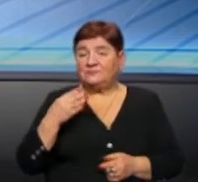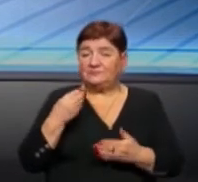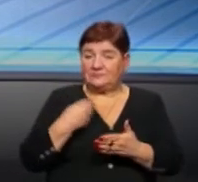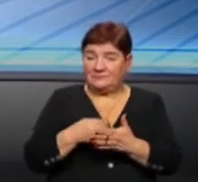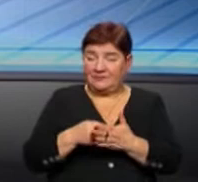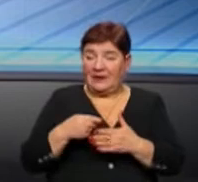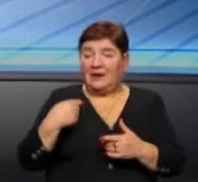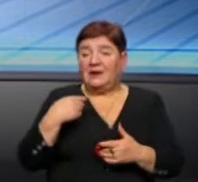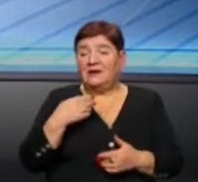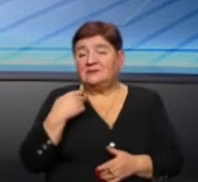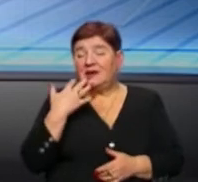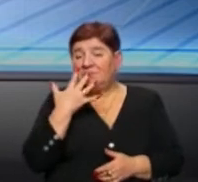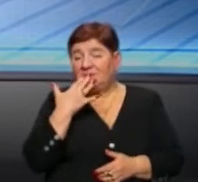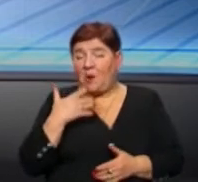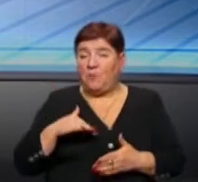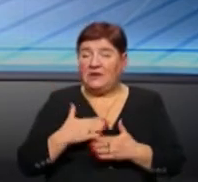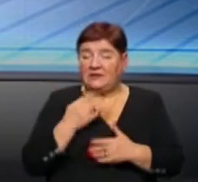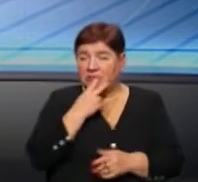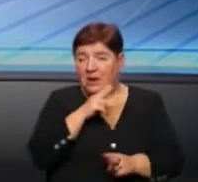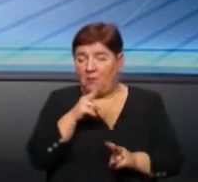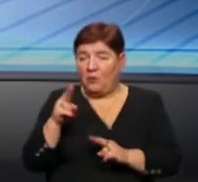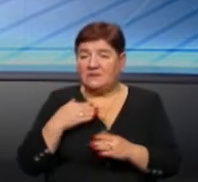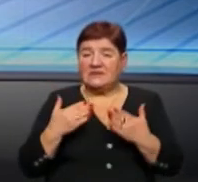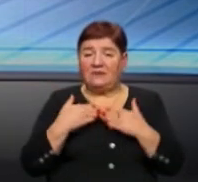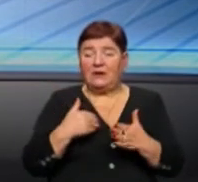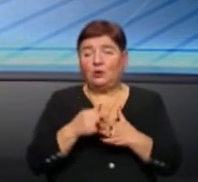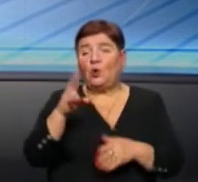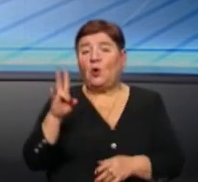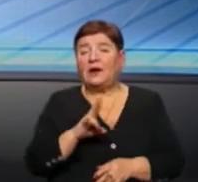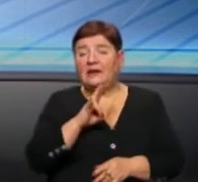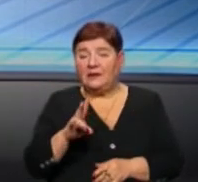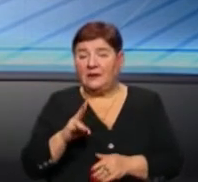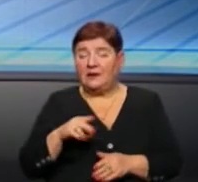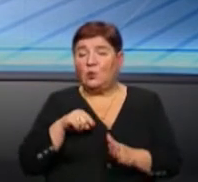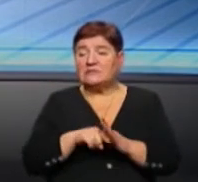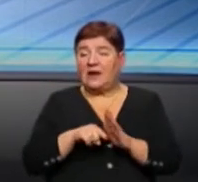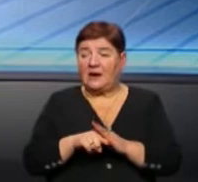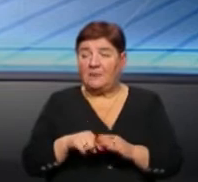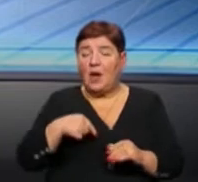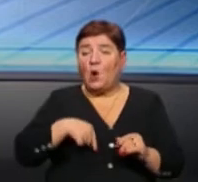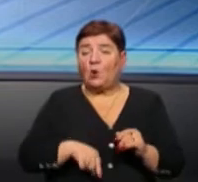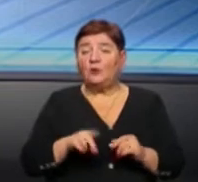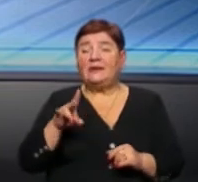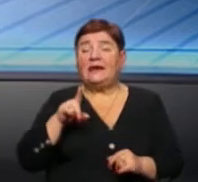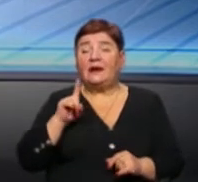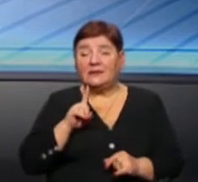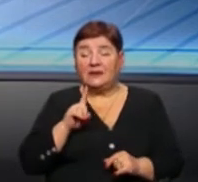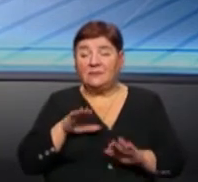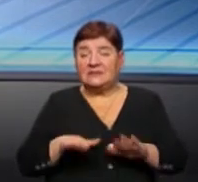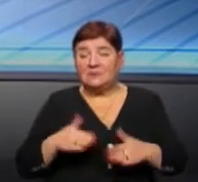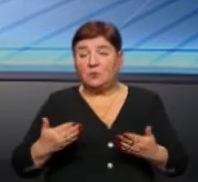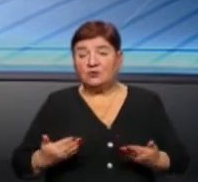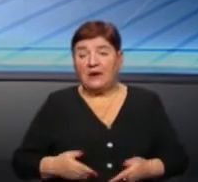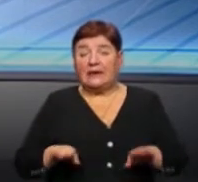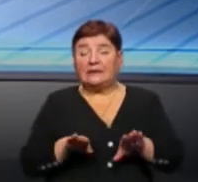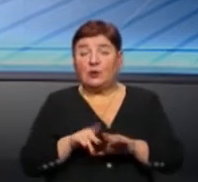і національної належності, статі, освіти, політичних поглядів, ставлення до релігій за мотивами, ознаками, родом і характером занять, місцем